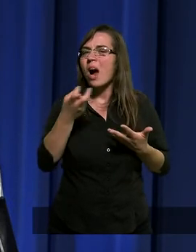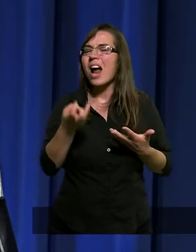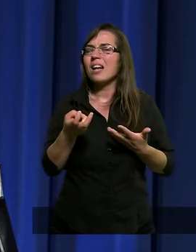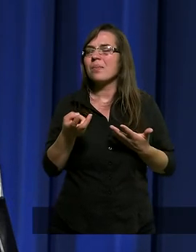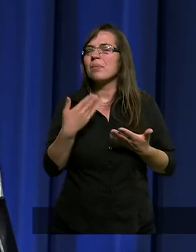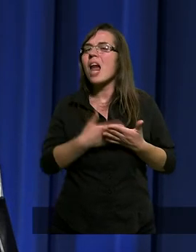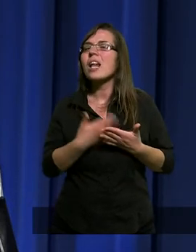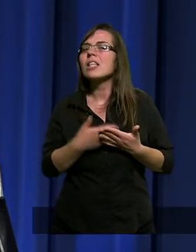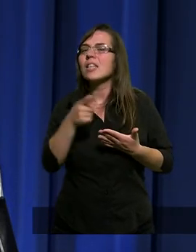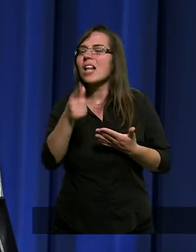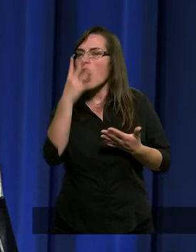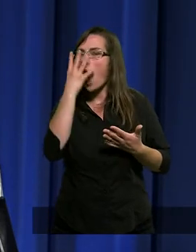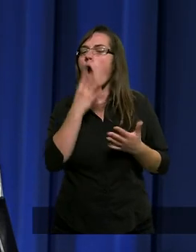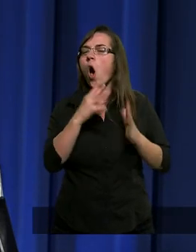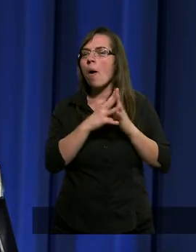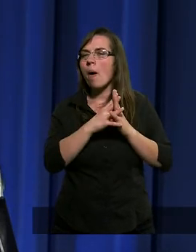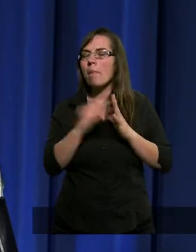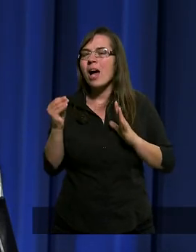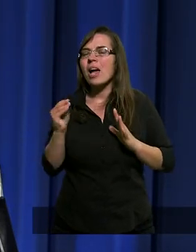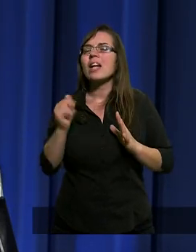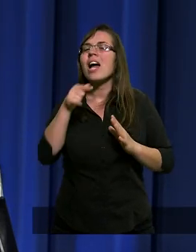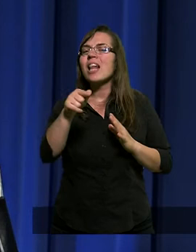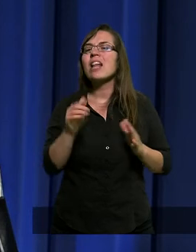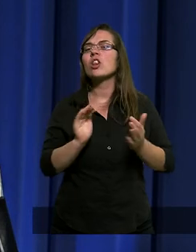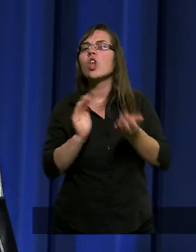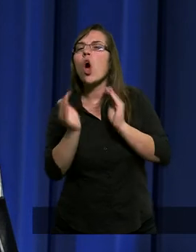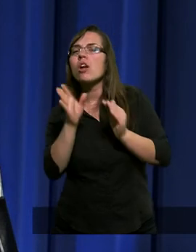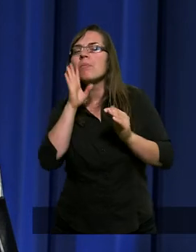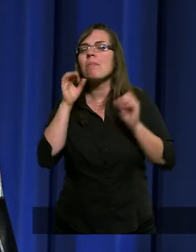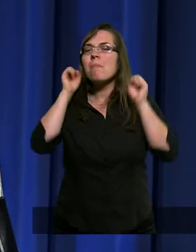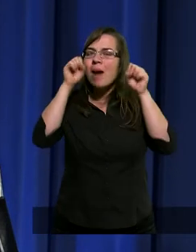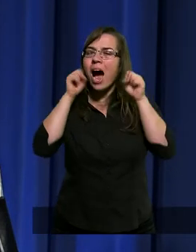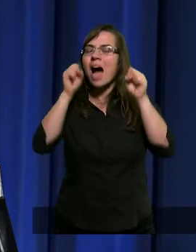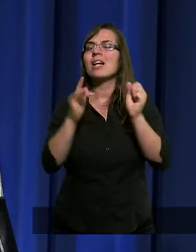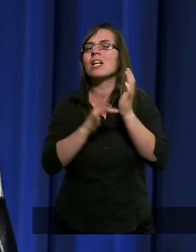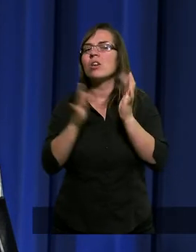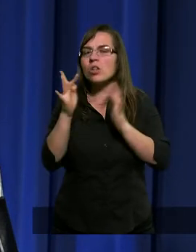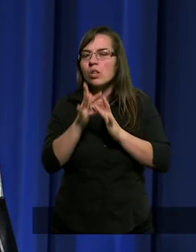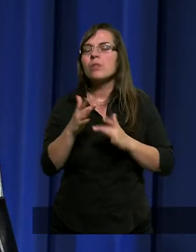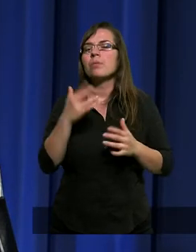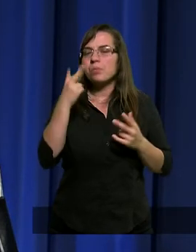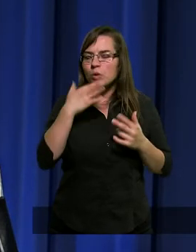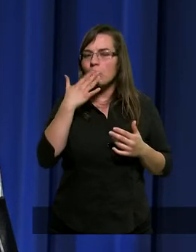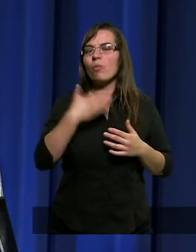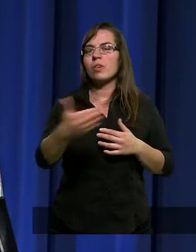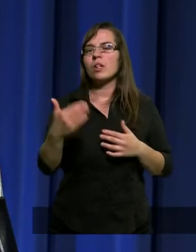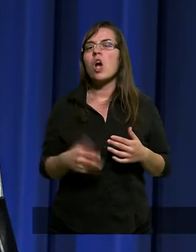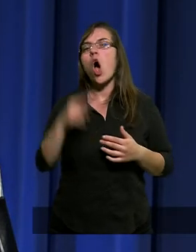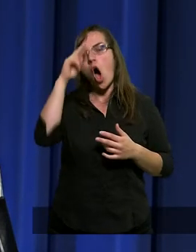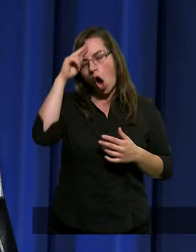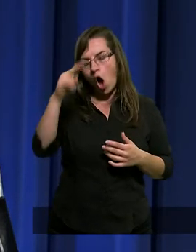Dlatego to jest ten obraz, jak ten prawdziwy baranek, Jezus Chrystus, pytał się,